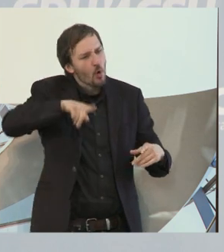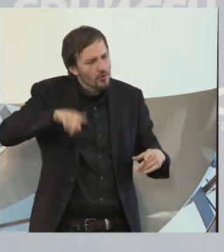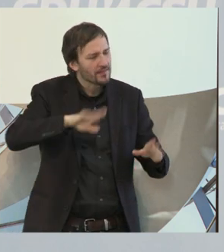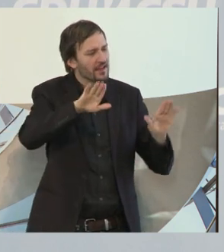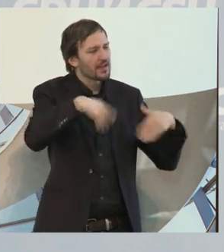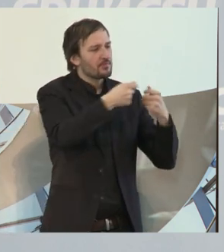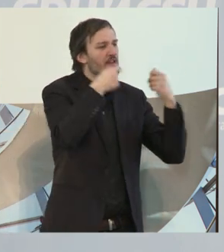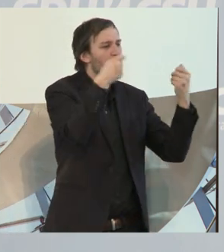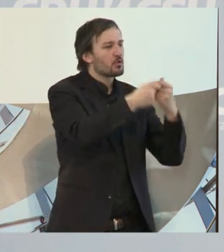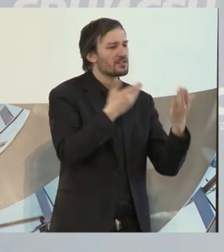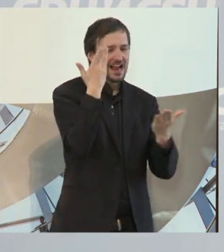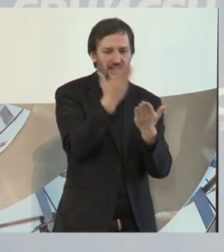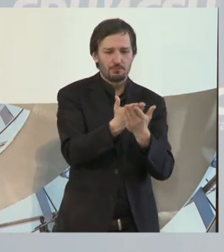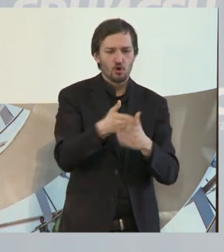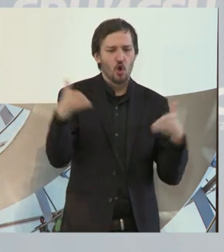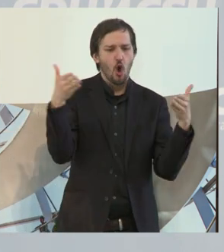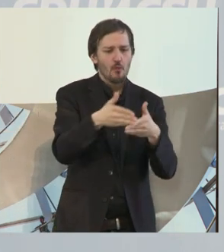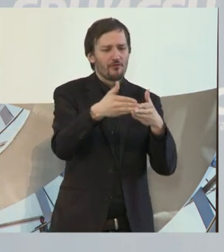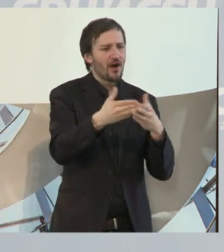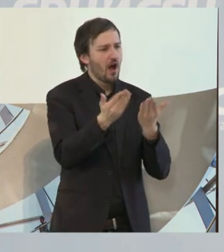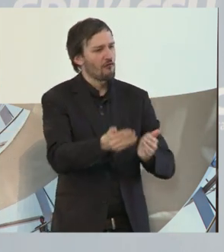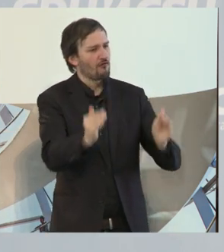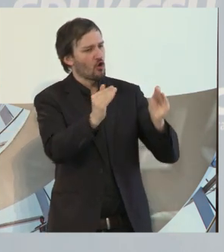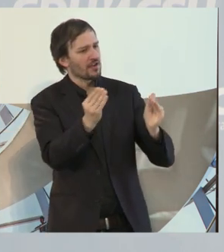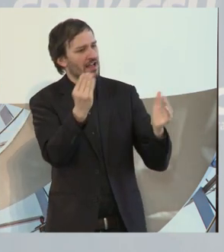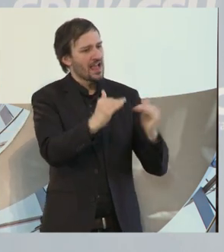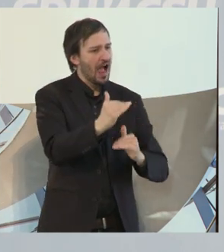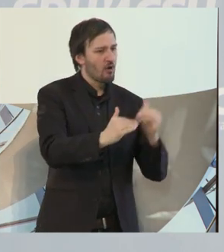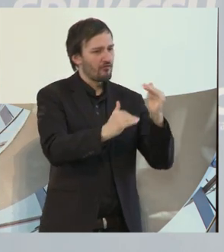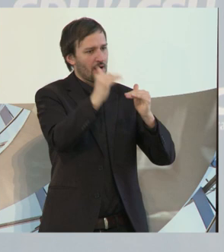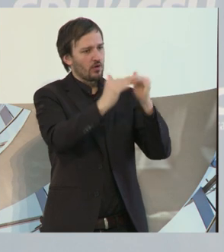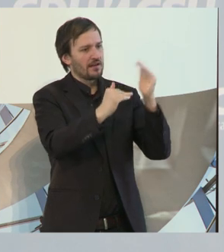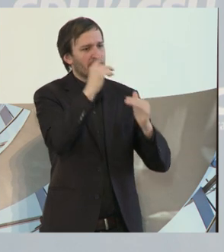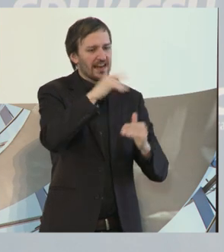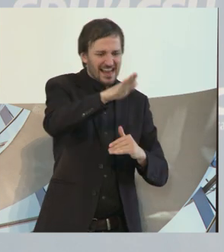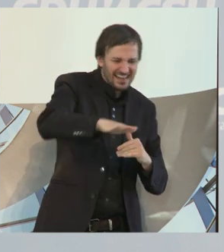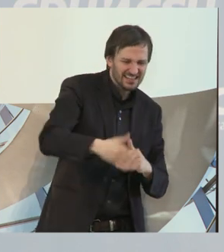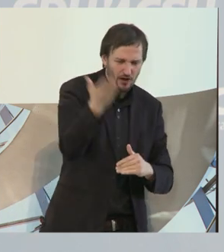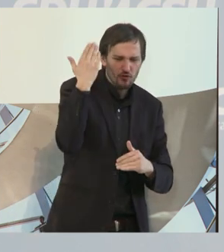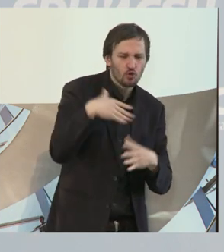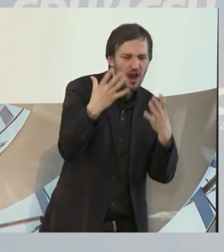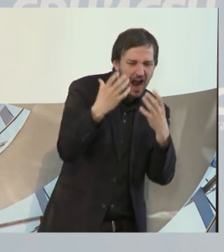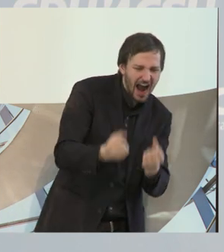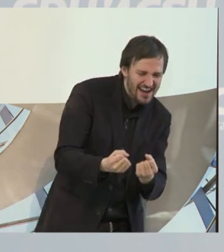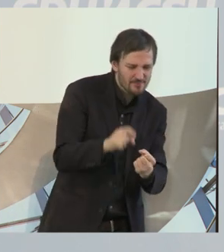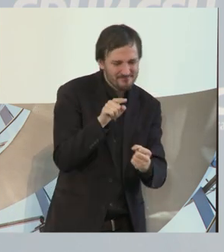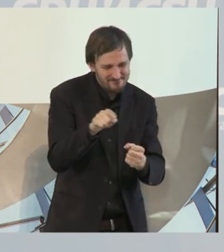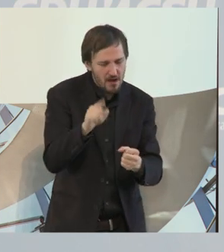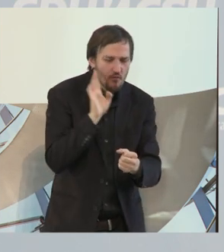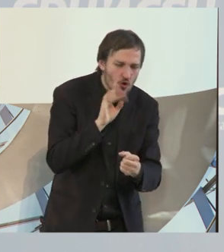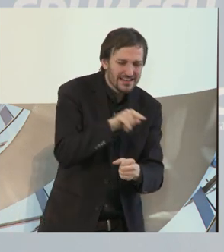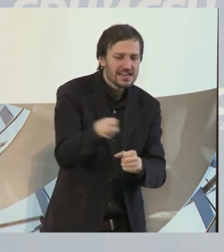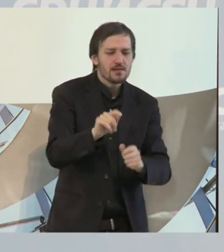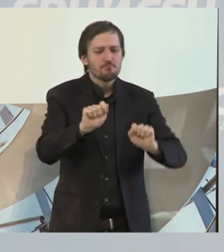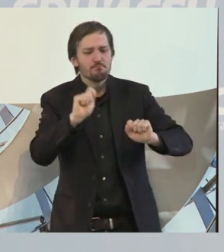einen Opferfonds aufzubauen für misshandelte behinderte Heimkinder. So wie bei den ersten Opferfonds,